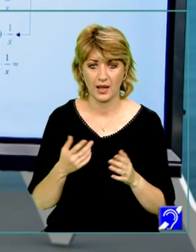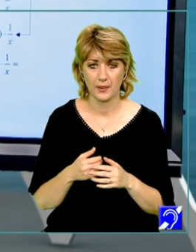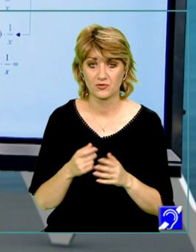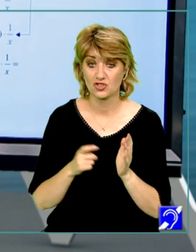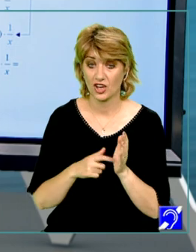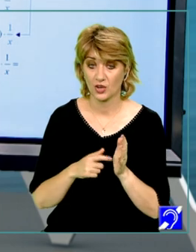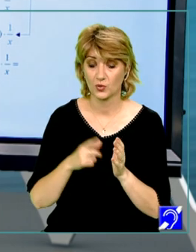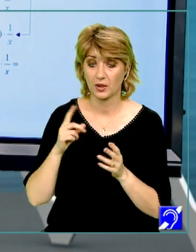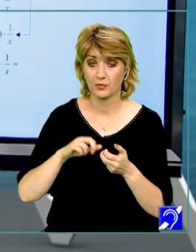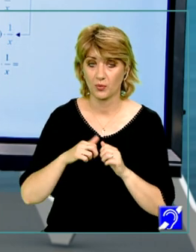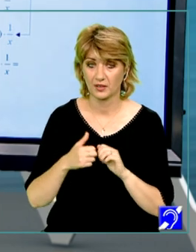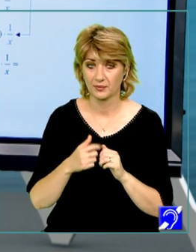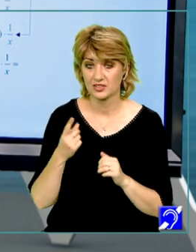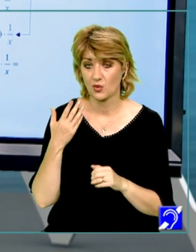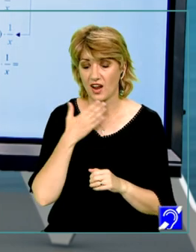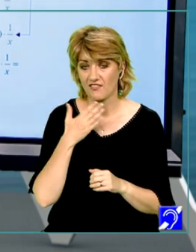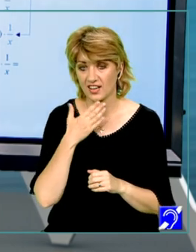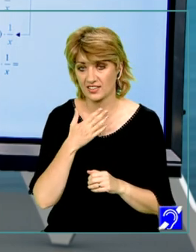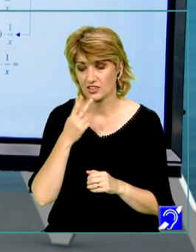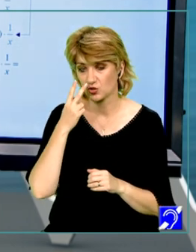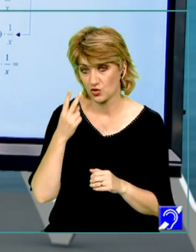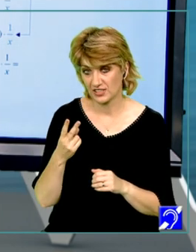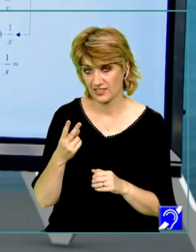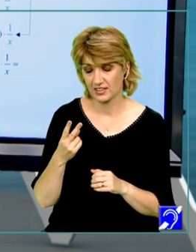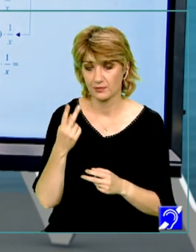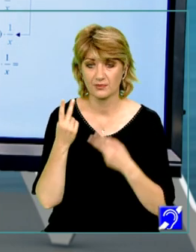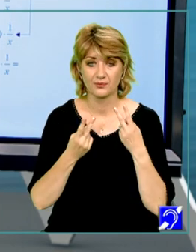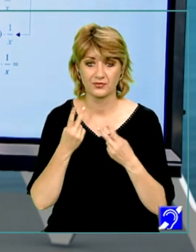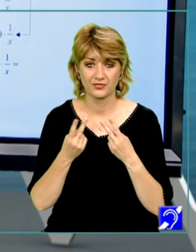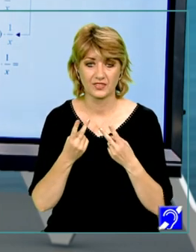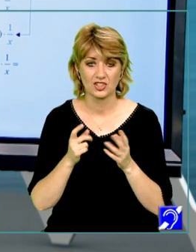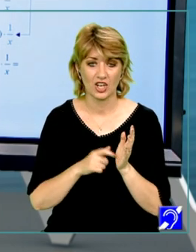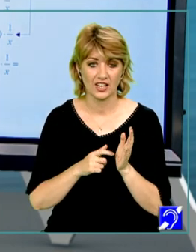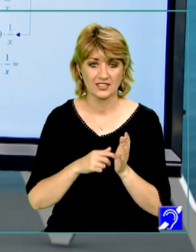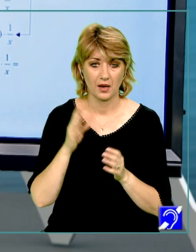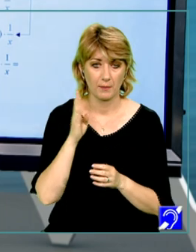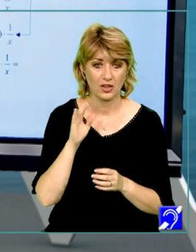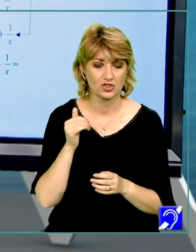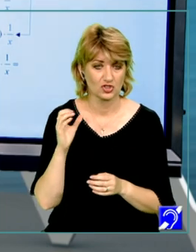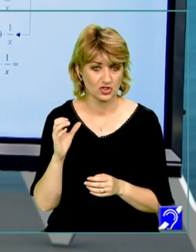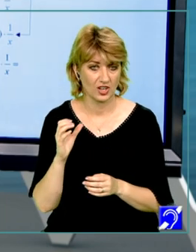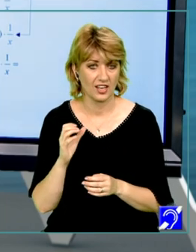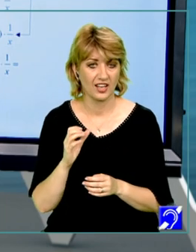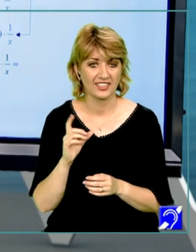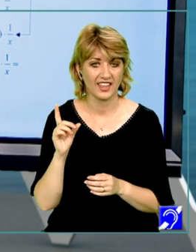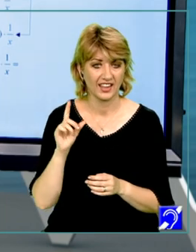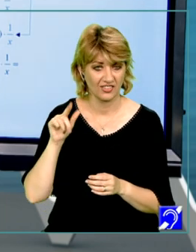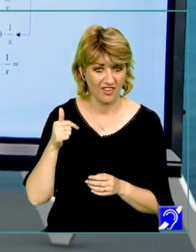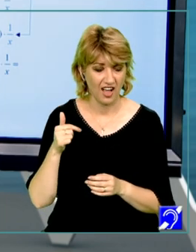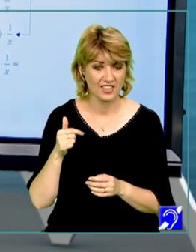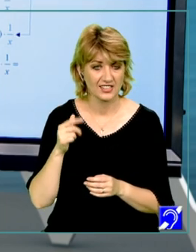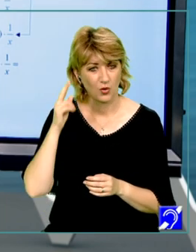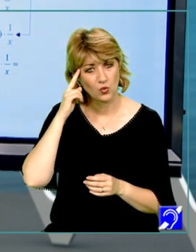cerut de problemă. Este un avantaj și o să vedeți că vom folosi în cerințele B și C faptul că derivata este